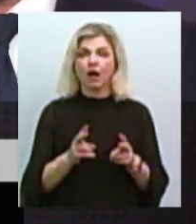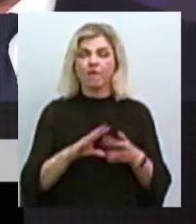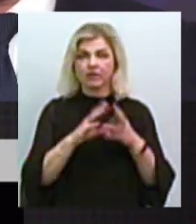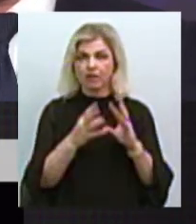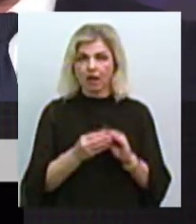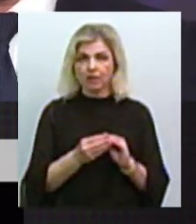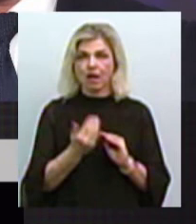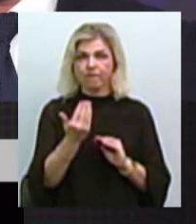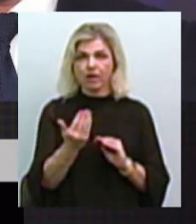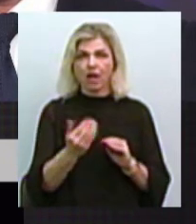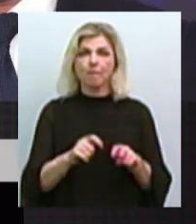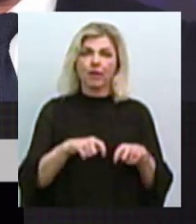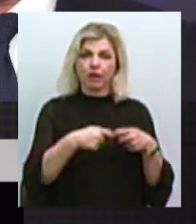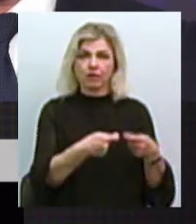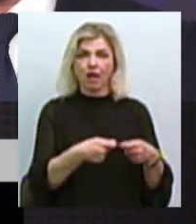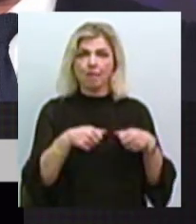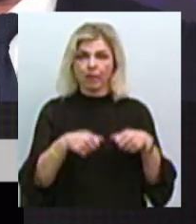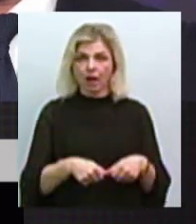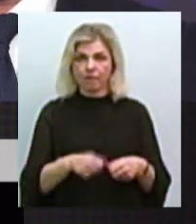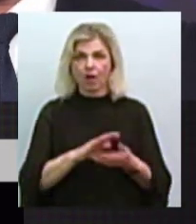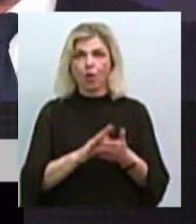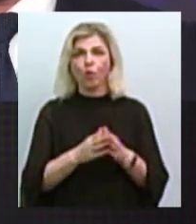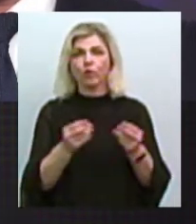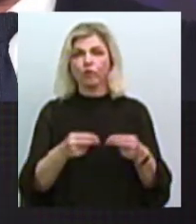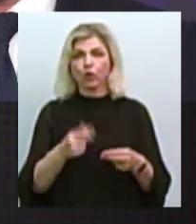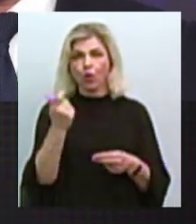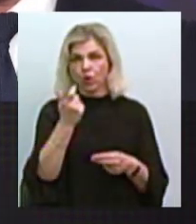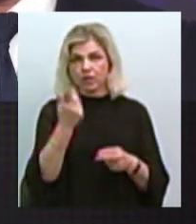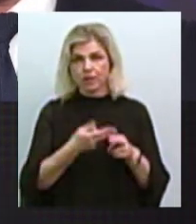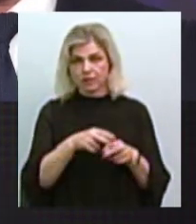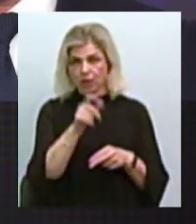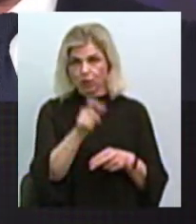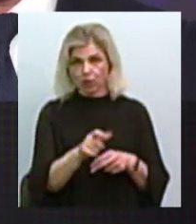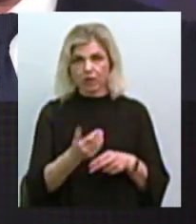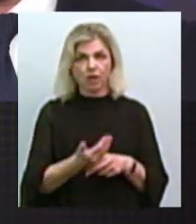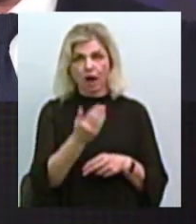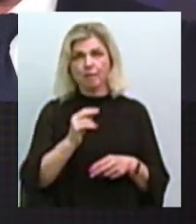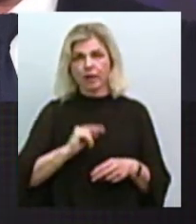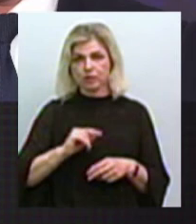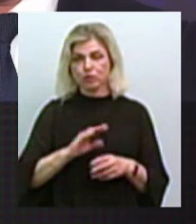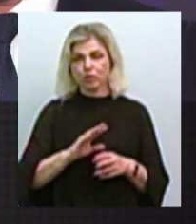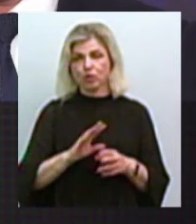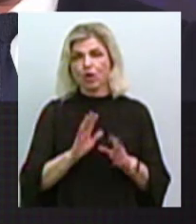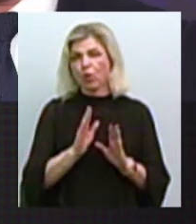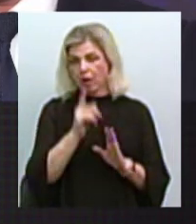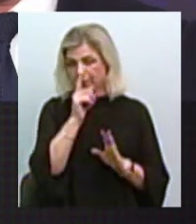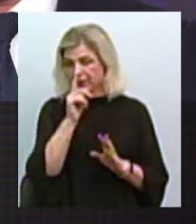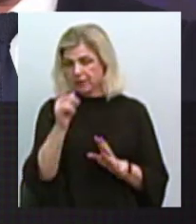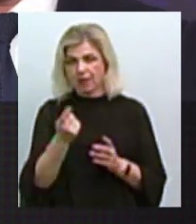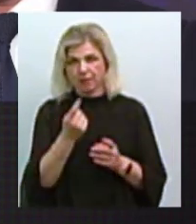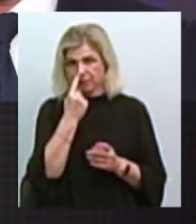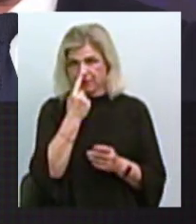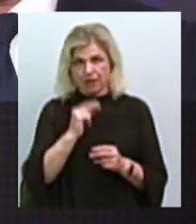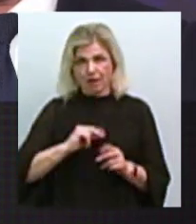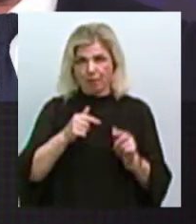передали право укладання господарських договорів цій людині, яка працювала всього декілька місяців? Чи брали